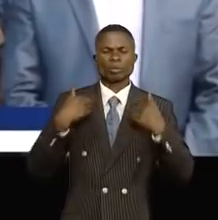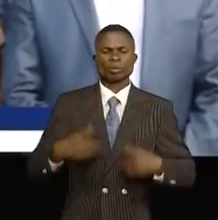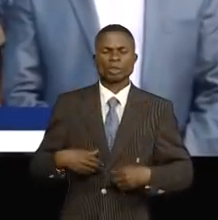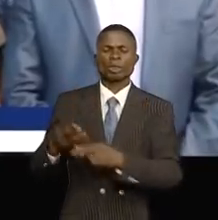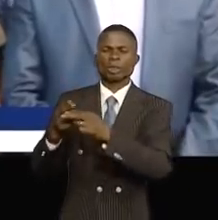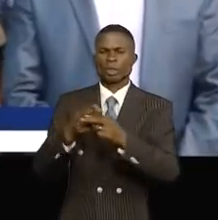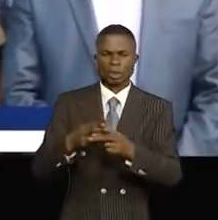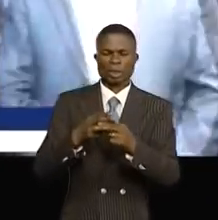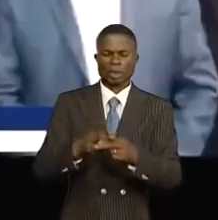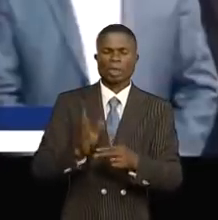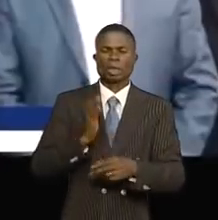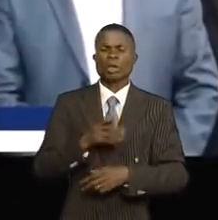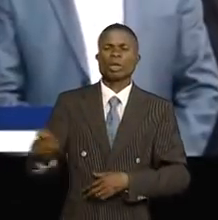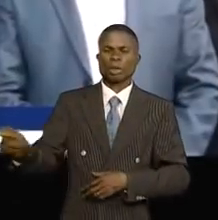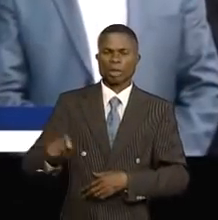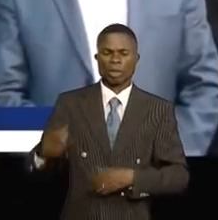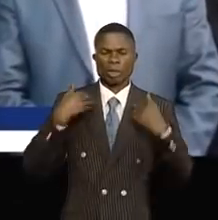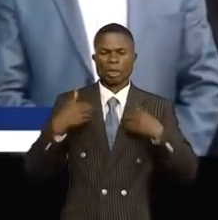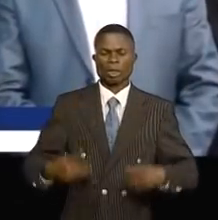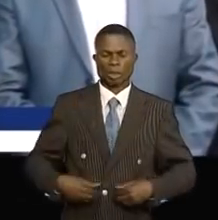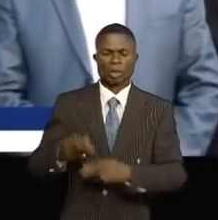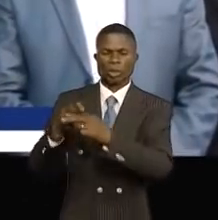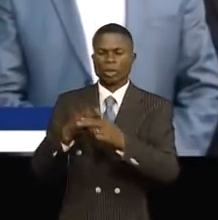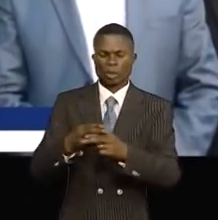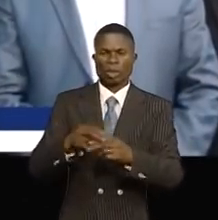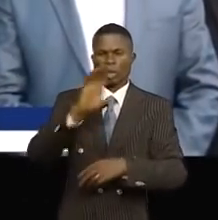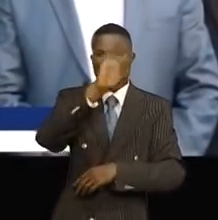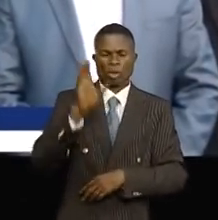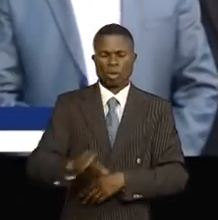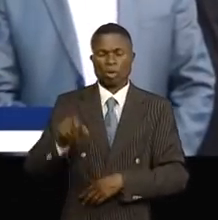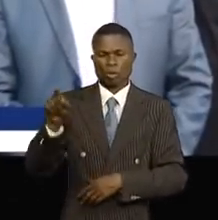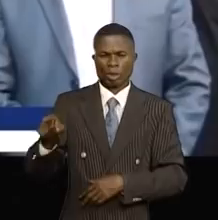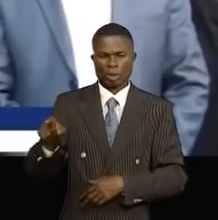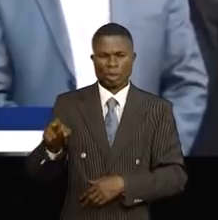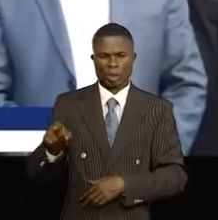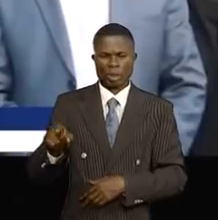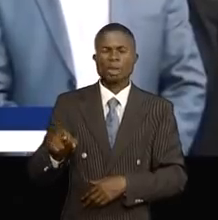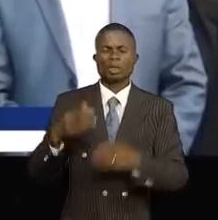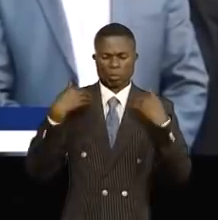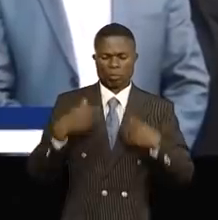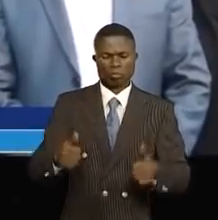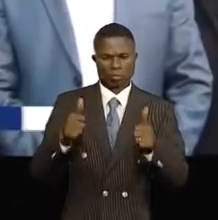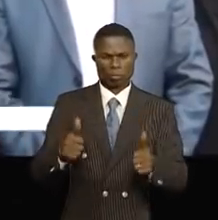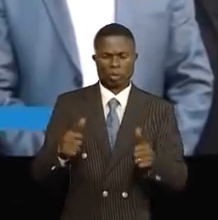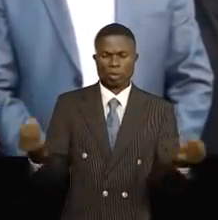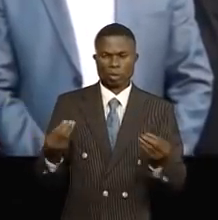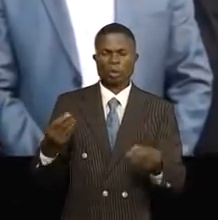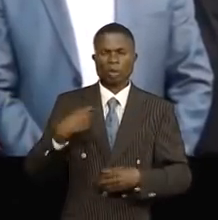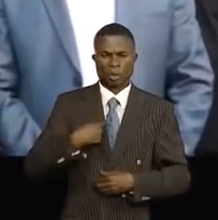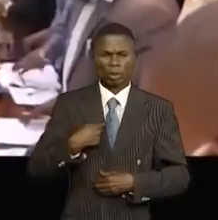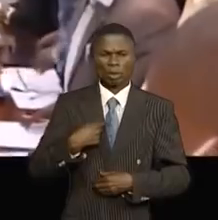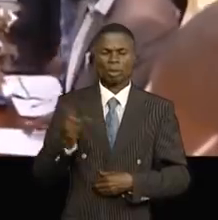de notre entité et la santé de la sécurité de la commune de Fungurume. Ça porte très bien, raison pour laquelle je